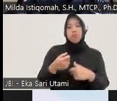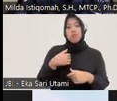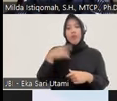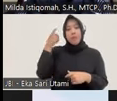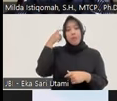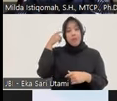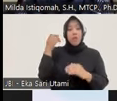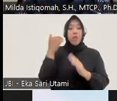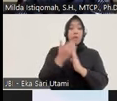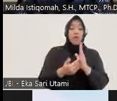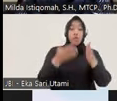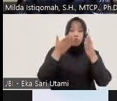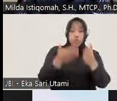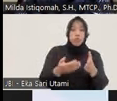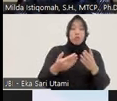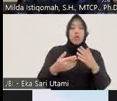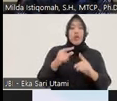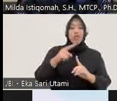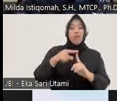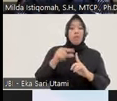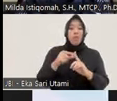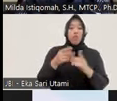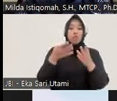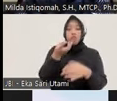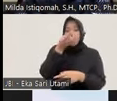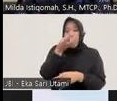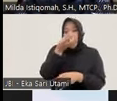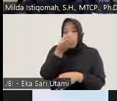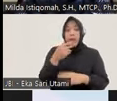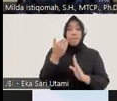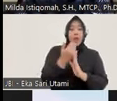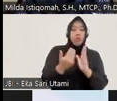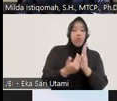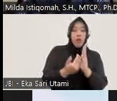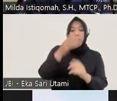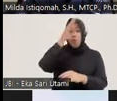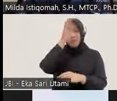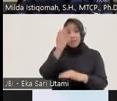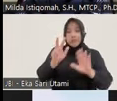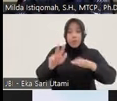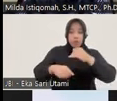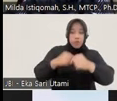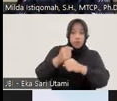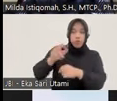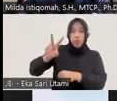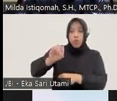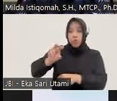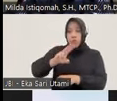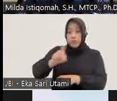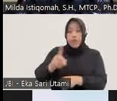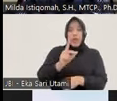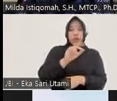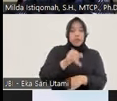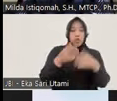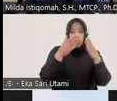pidana narkotika di PERPOL 8 2021-nya jadi diperbolehkan gitu ya di PERPOL untuk kemudian menerapkan RJ pada tindak pidana